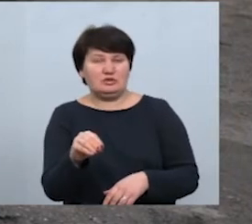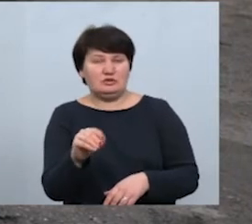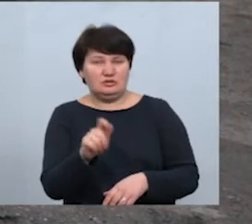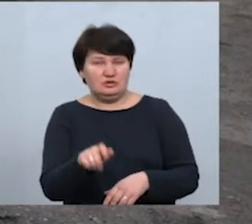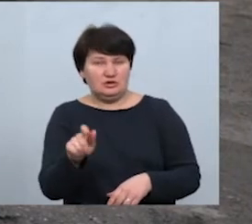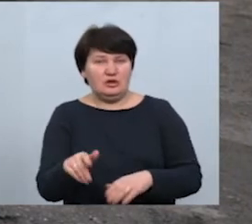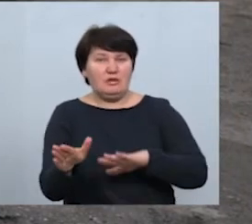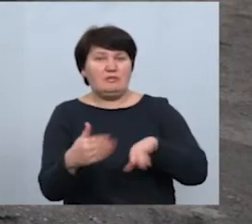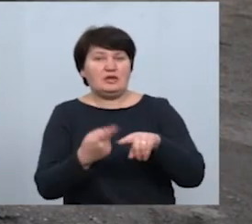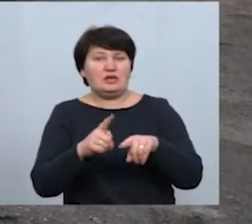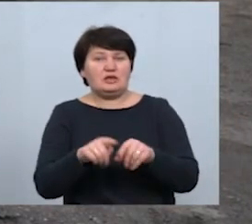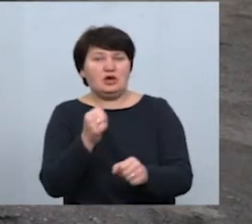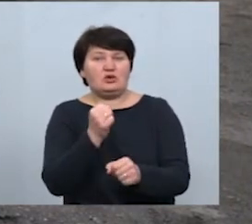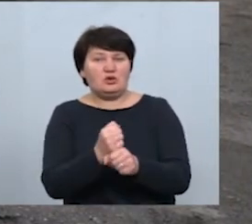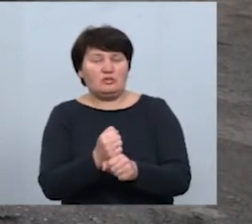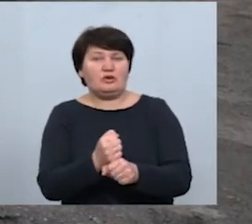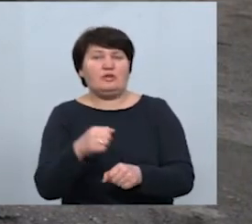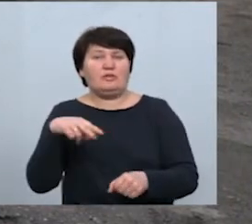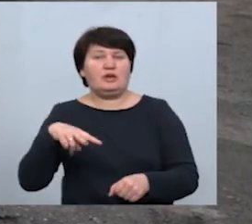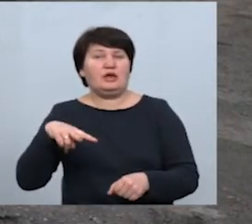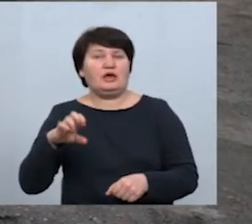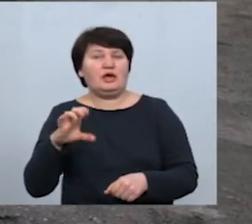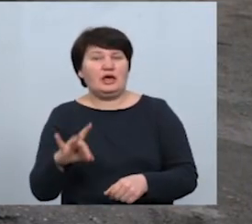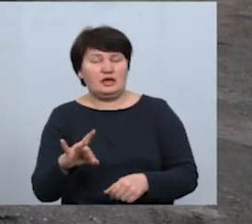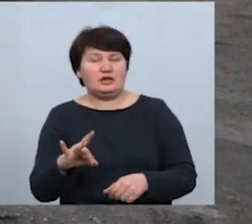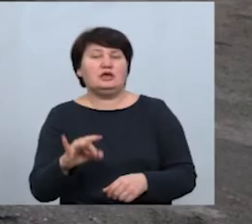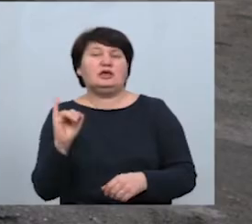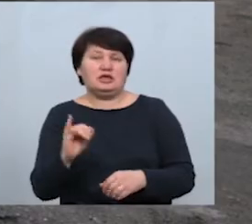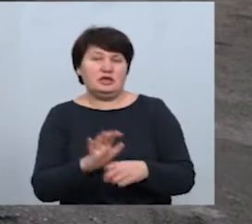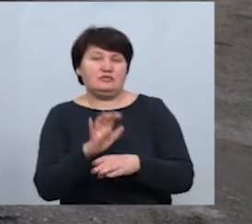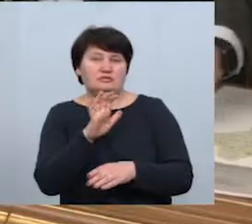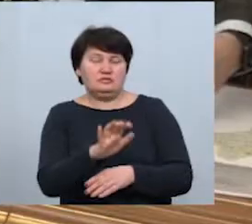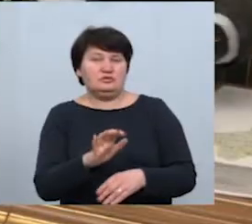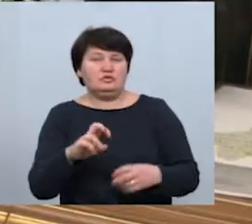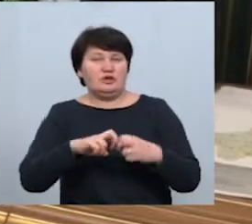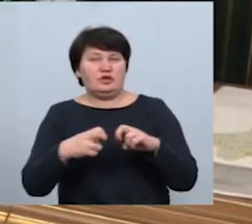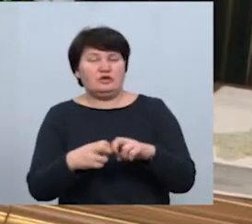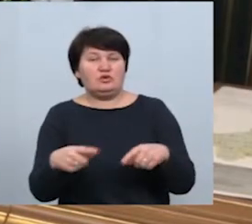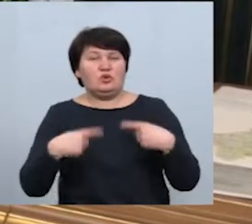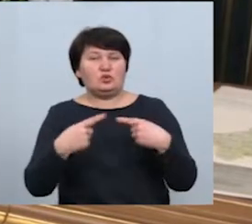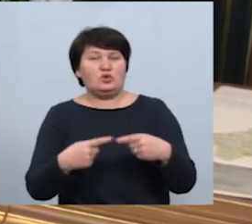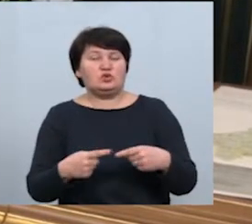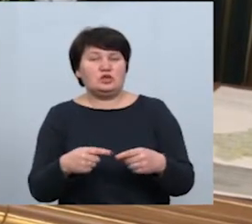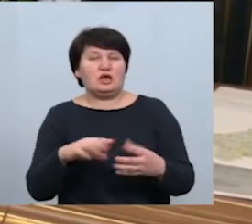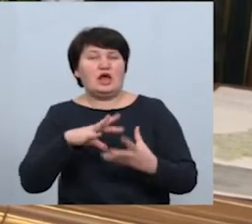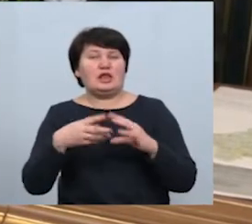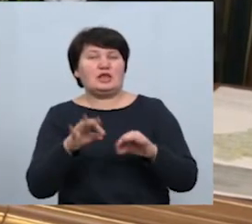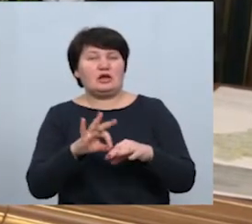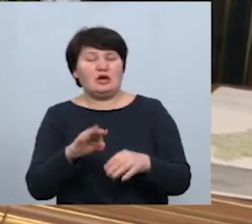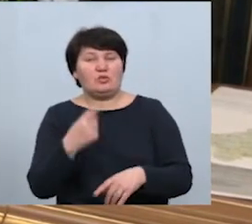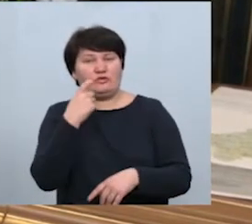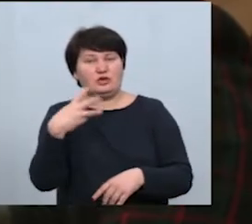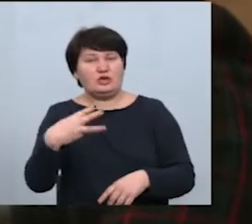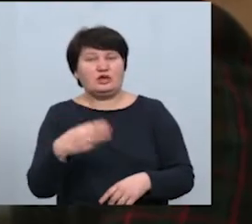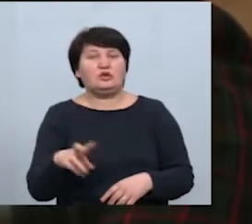експрес-тесту робиться ПЛР-тест і відвозиться Івано-Франківськ для уточнення діагнозу. Як повідомила 30 березня, на